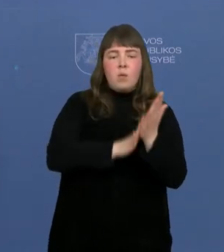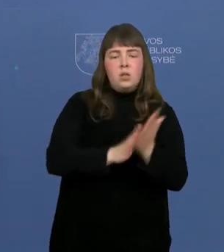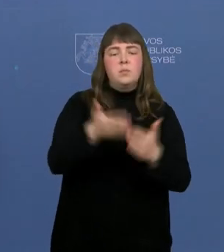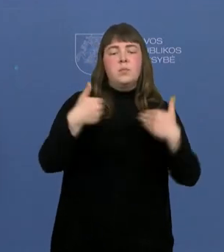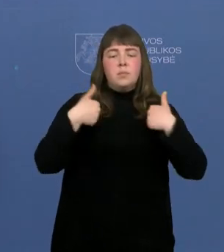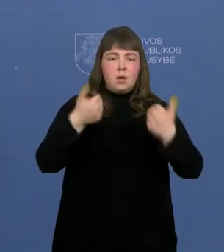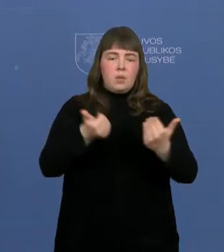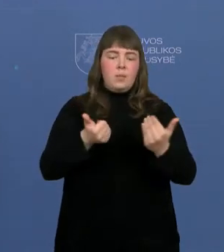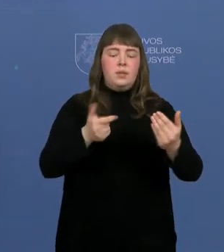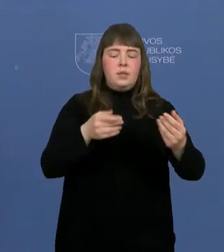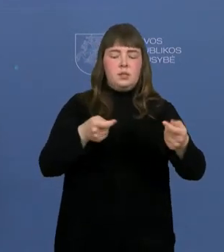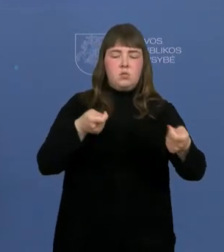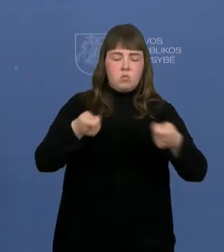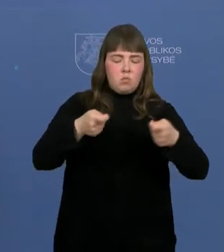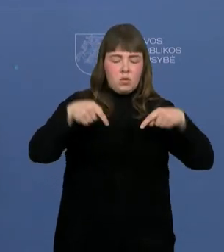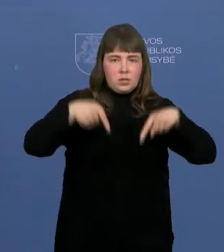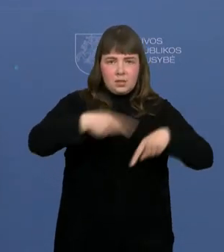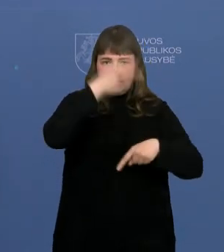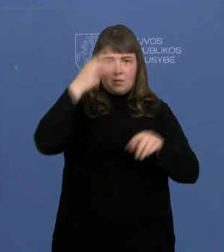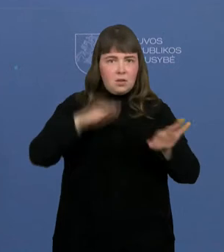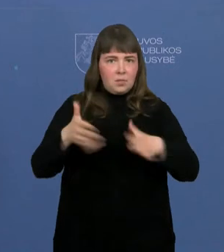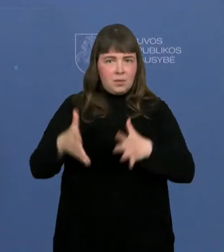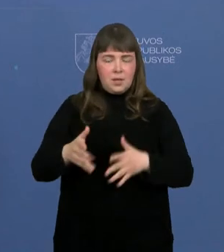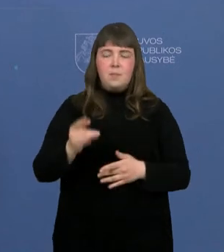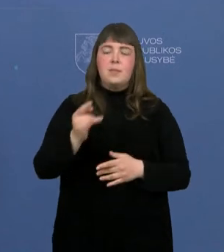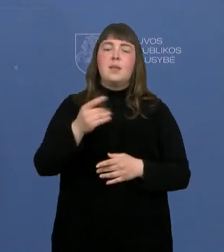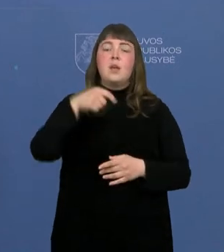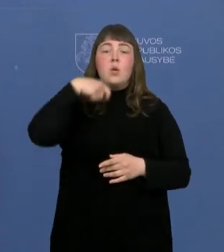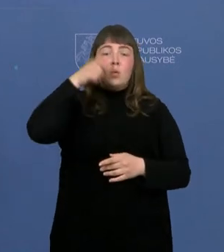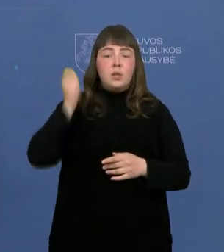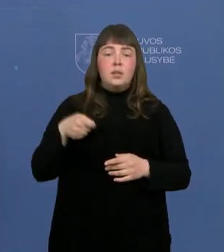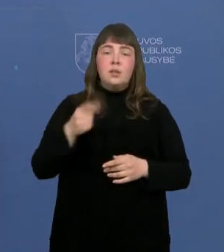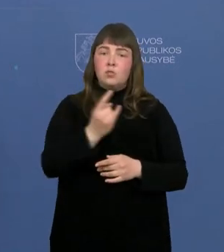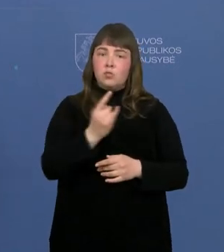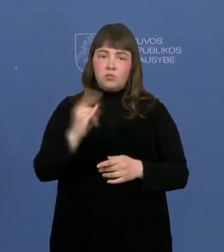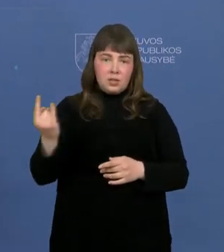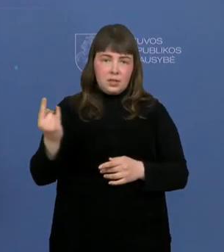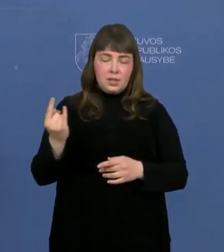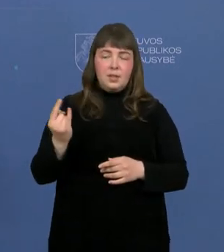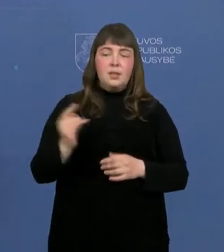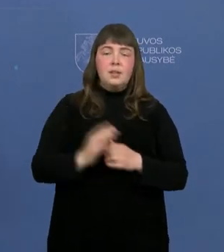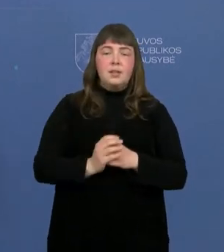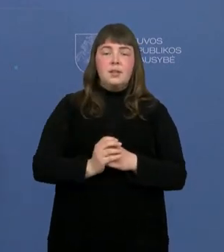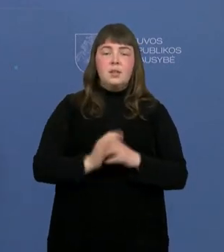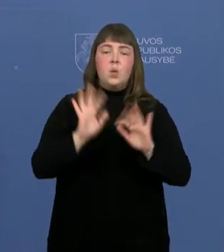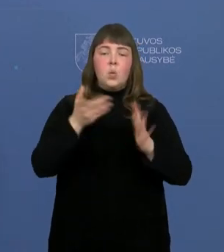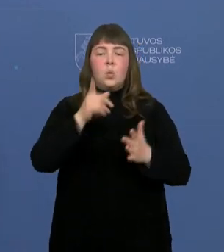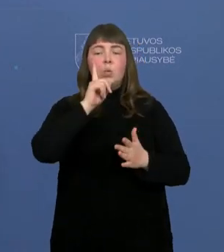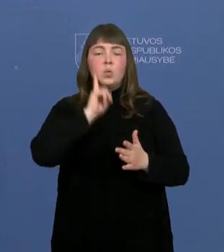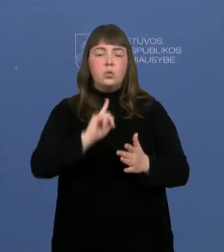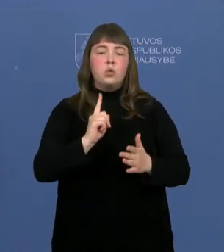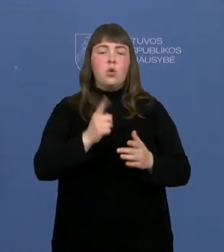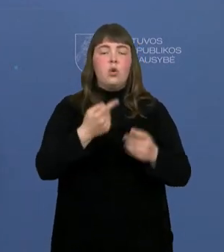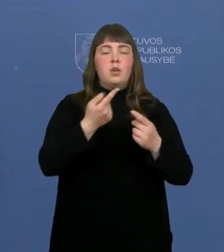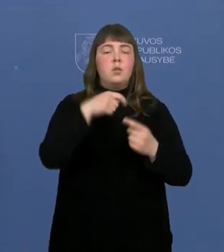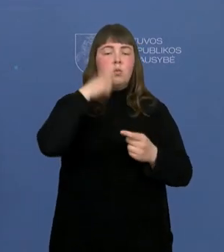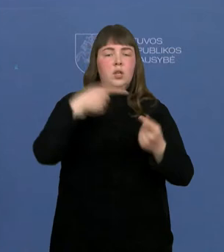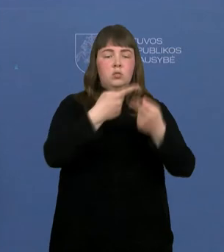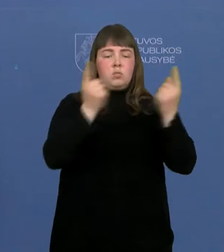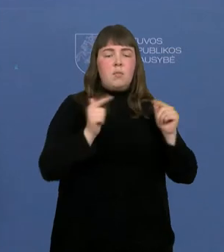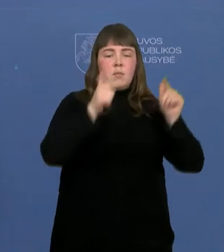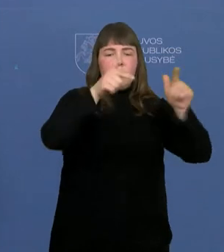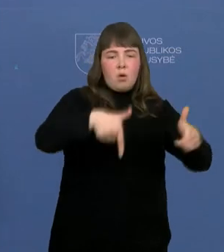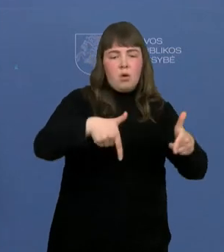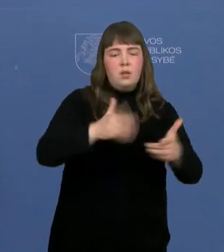organizuoti Lietuvoje. Tai ukrainiečių vaikai bus laikys, norinti studijuoti Ukrainos universitetuose,